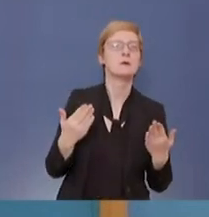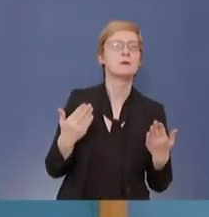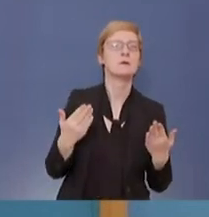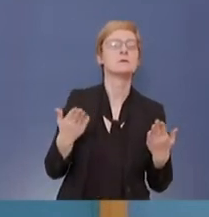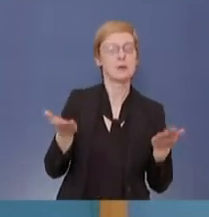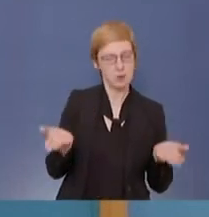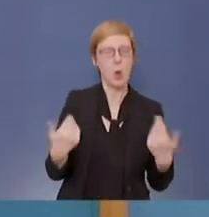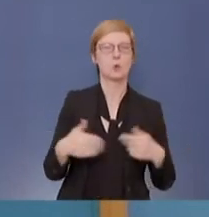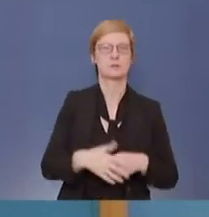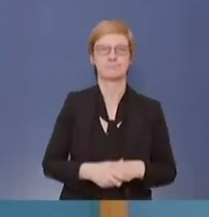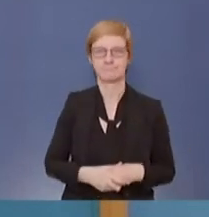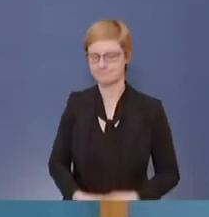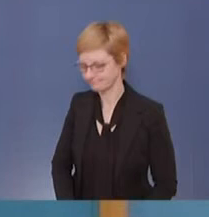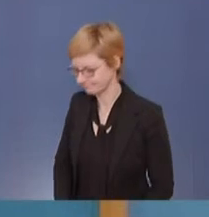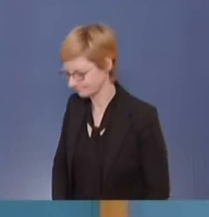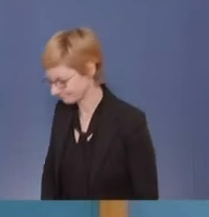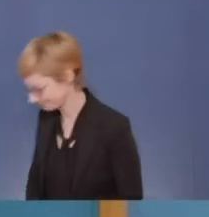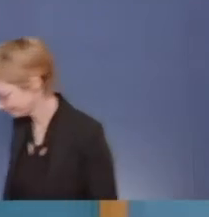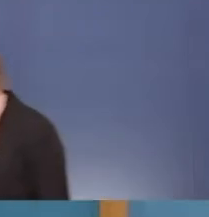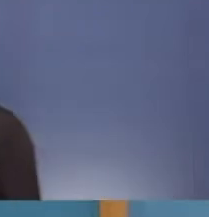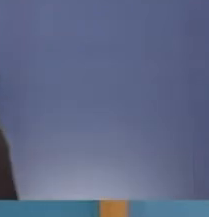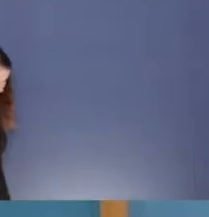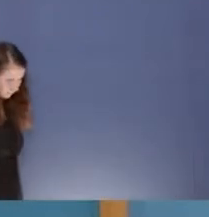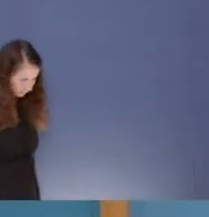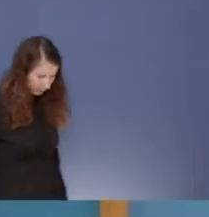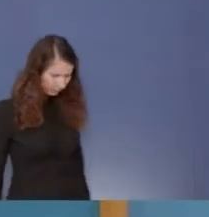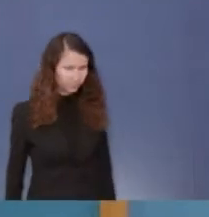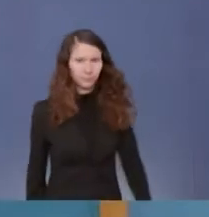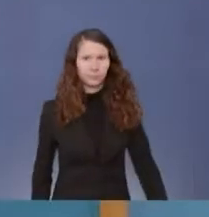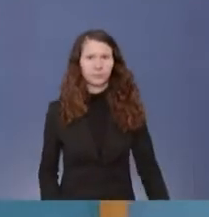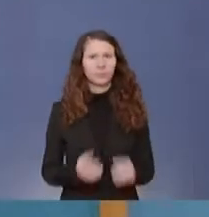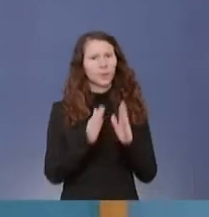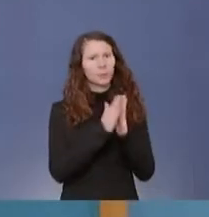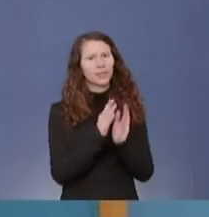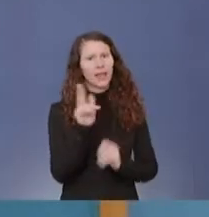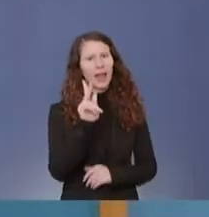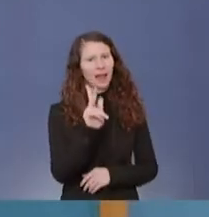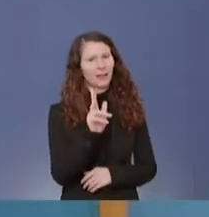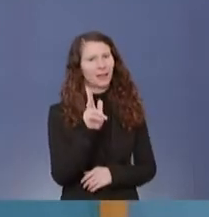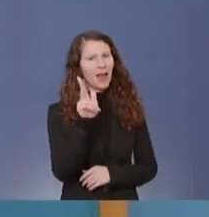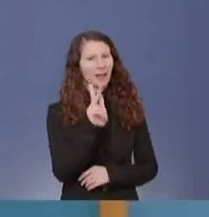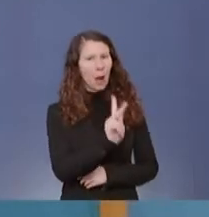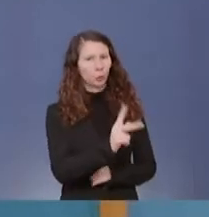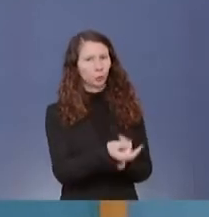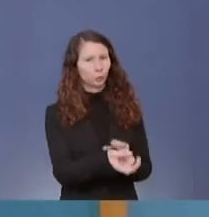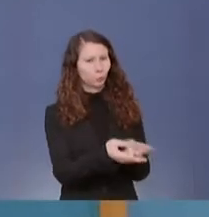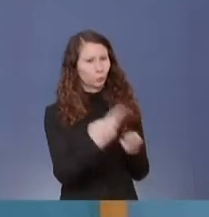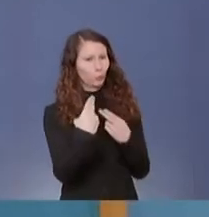Ja, da hätte ich gerne noch mal Herrn Kautz. Ah ja, wir wechseln wieder zu Herrn Kautz. Auch da habe ich zu erfragen, jede Menge.